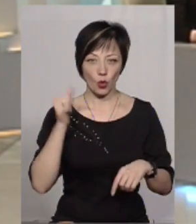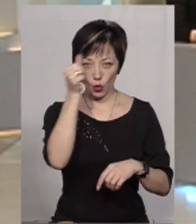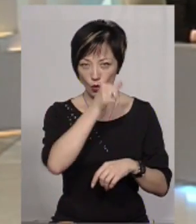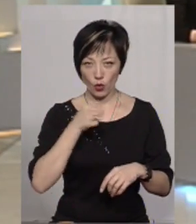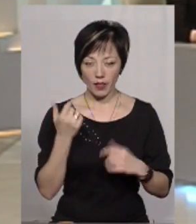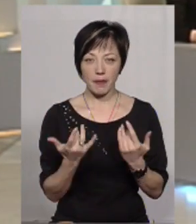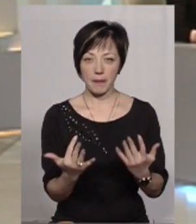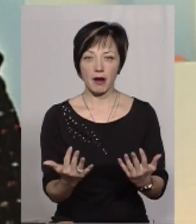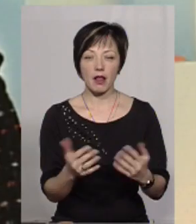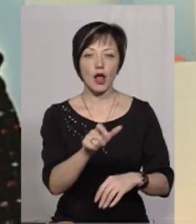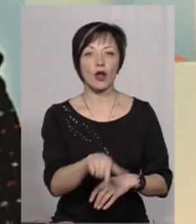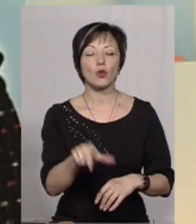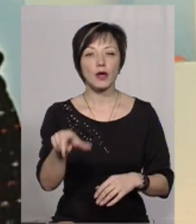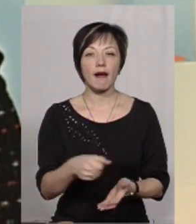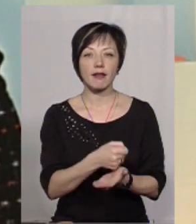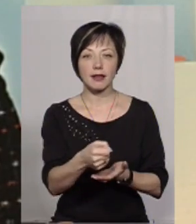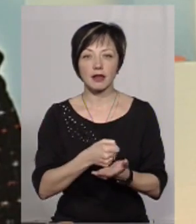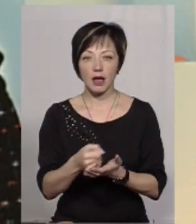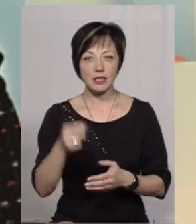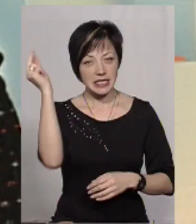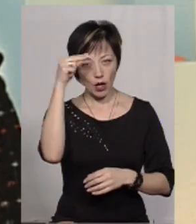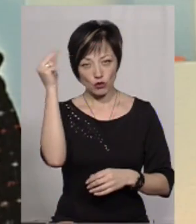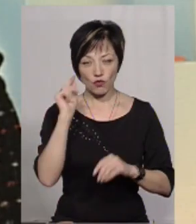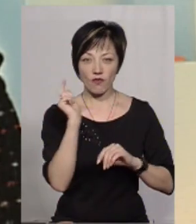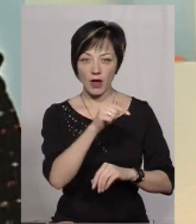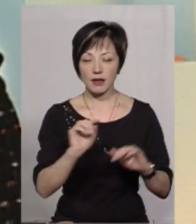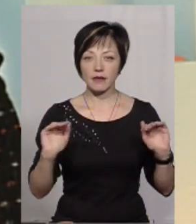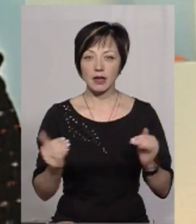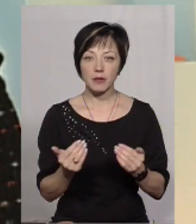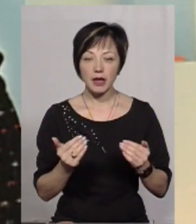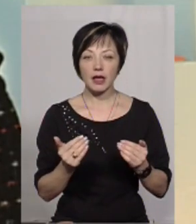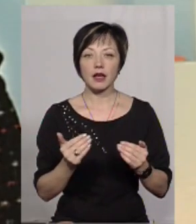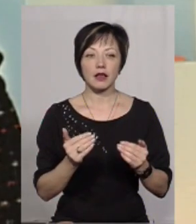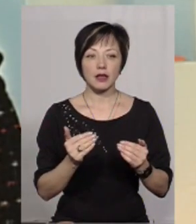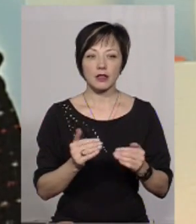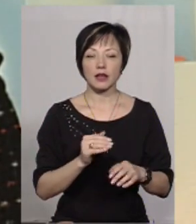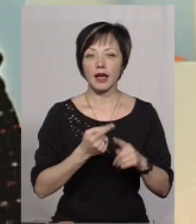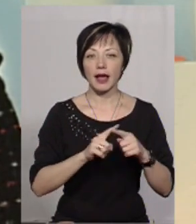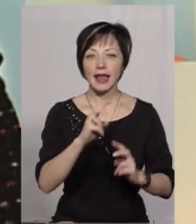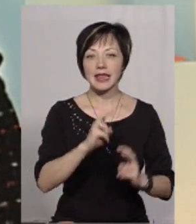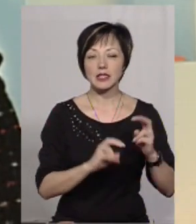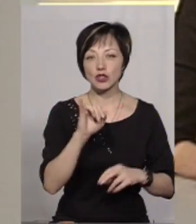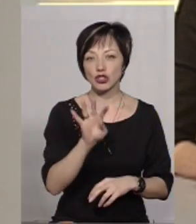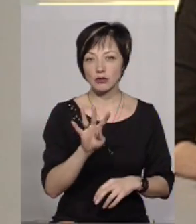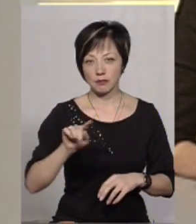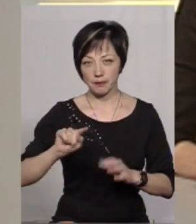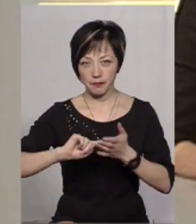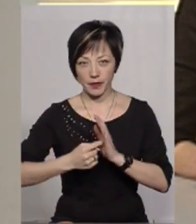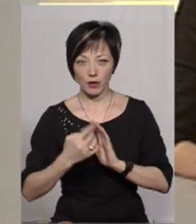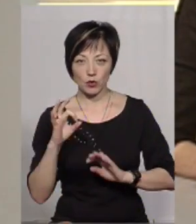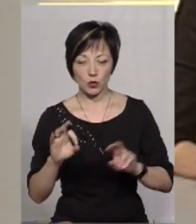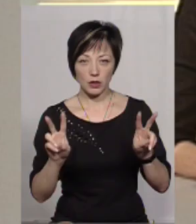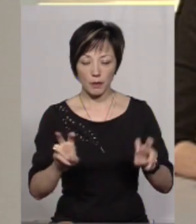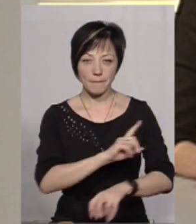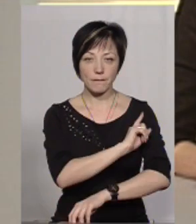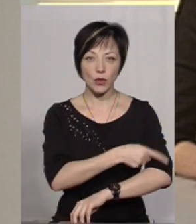року ми набирали людей, кандидатів для стажування в рамках індустрії 4.0, і це досить велика